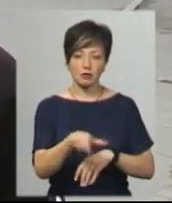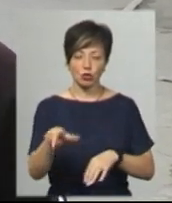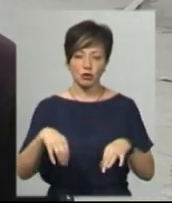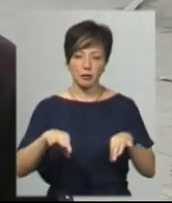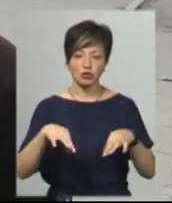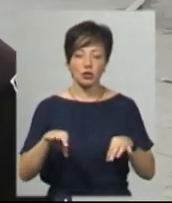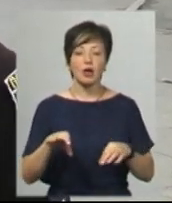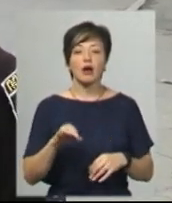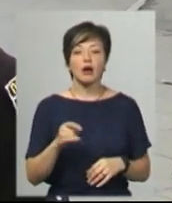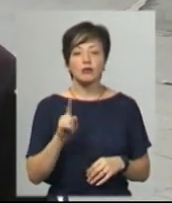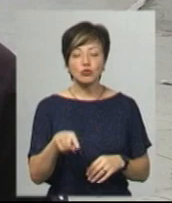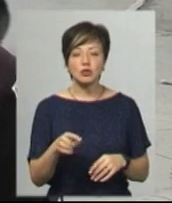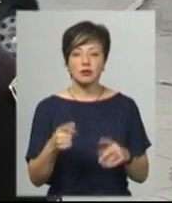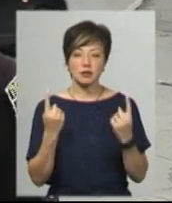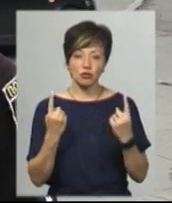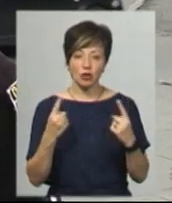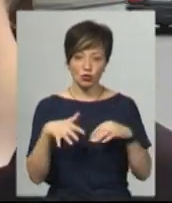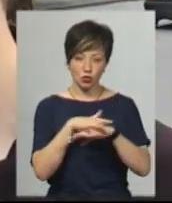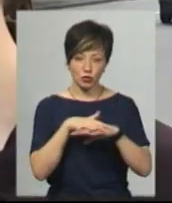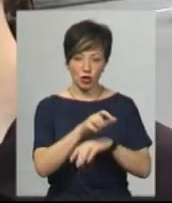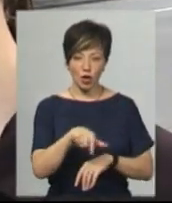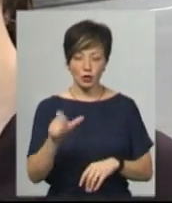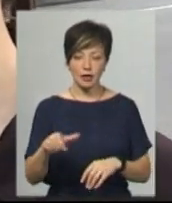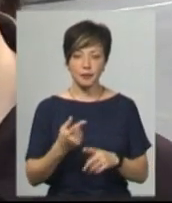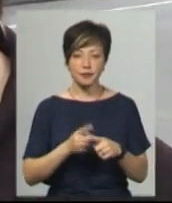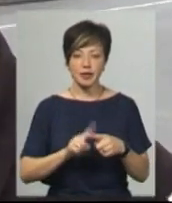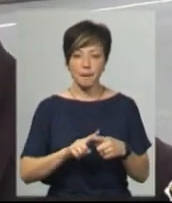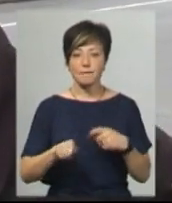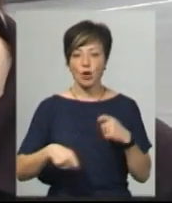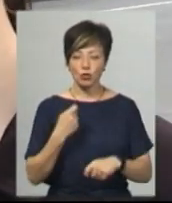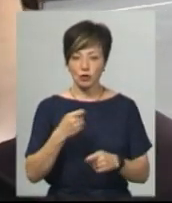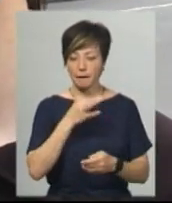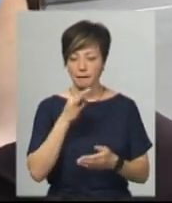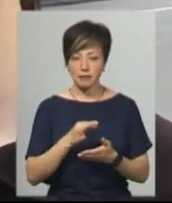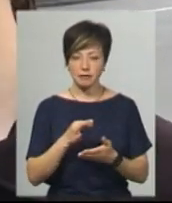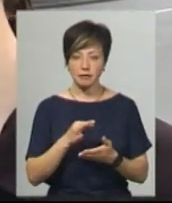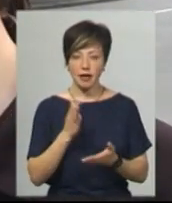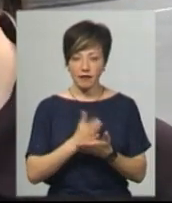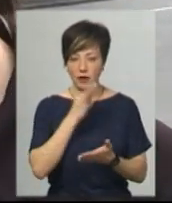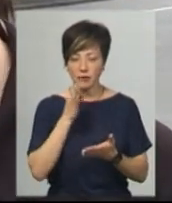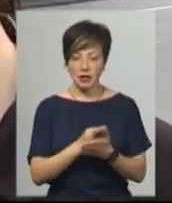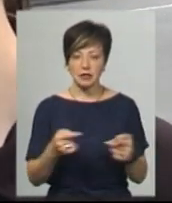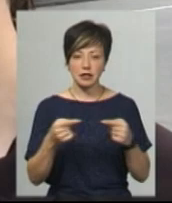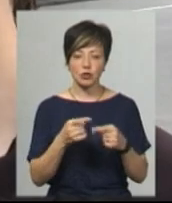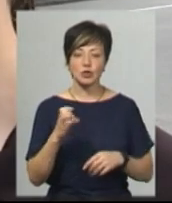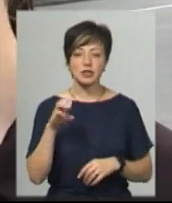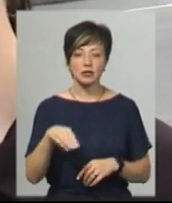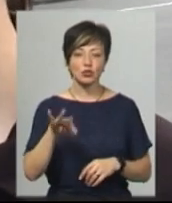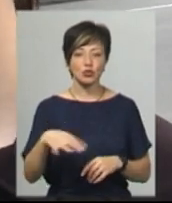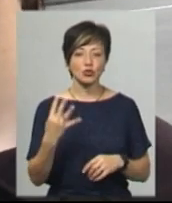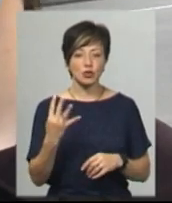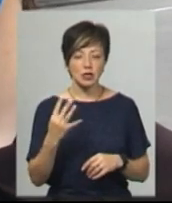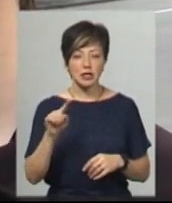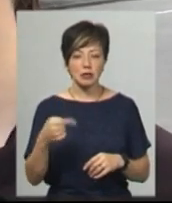пасажирів, оскільки є дуже значне скупчення людей. За дане правопорушення передбачено відповідальність згідно статті 44.3 Кодексу України